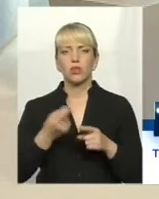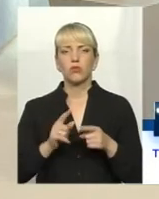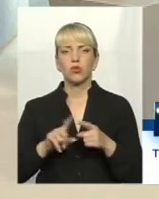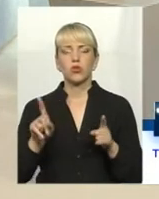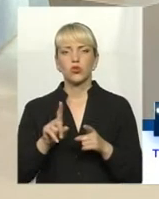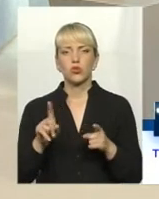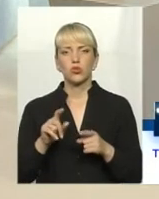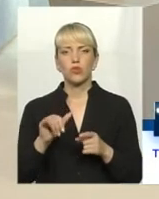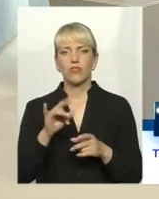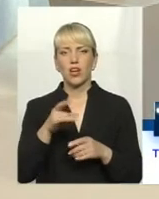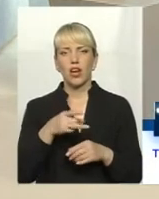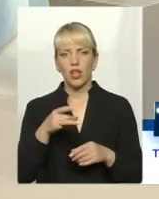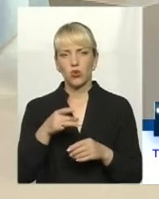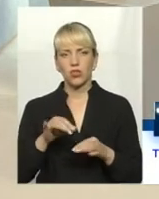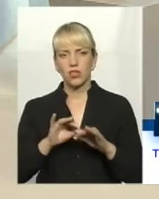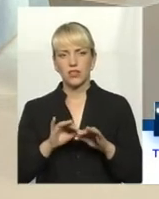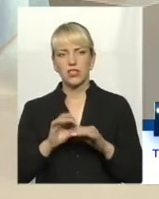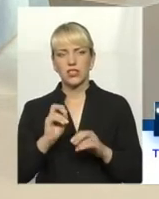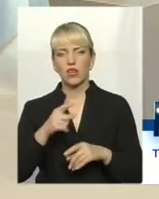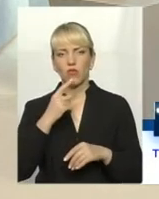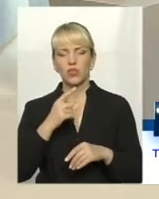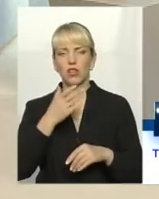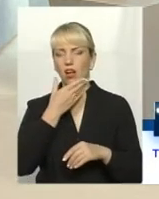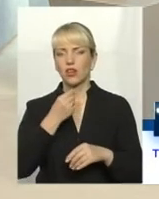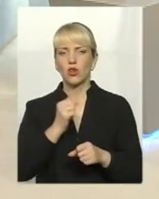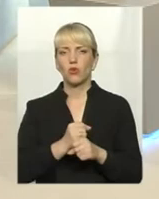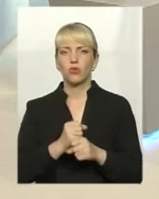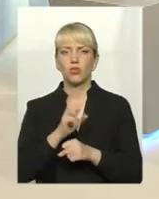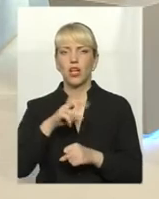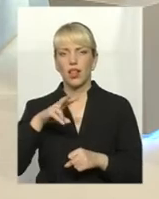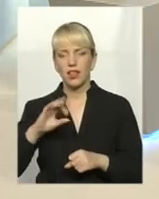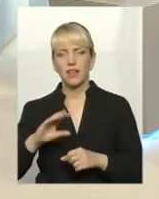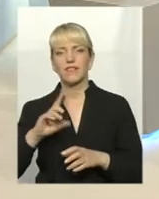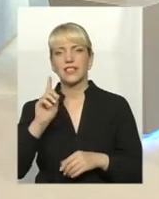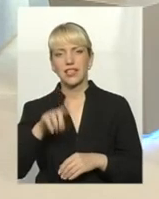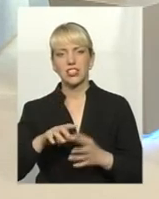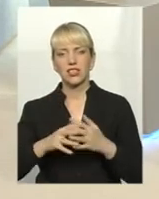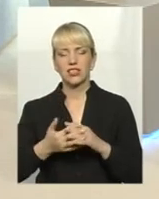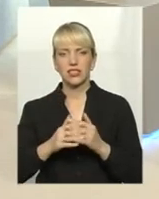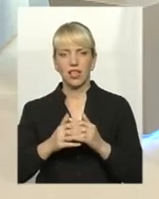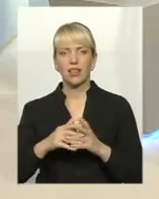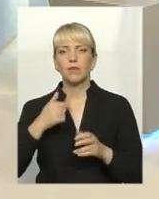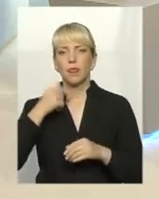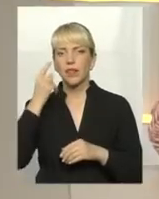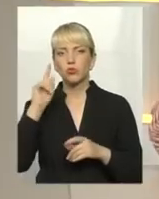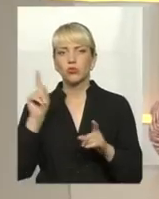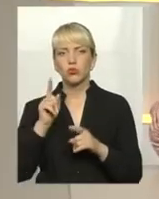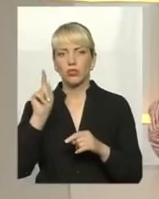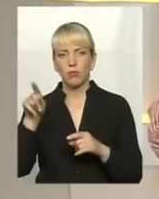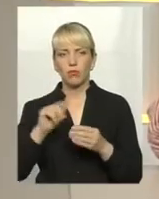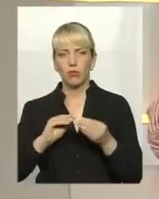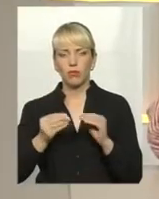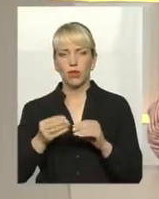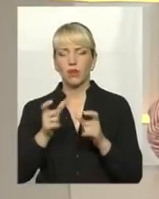що в районах ведеться, як ми вже почули, гарна робота, але все ж таки села. Я думаю, що там ця проблема